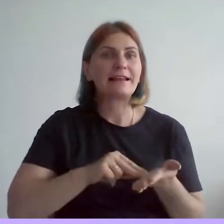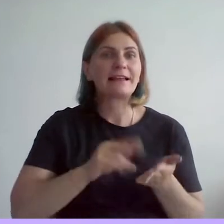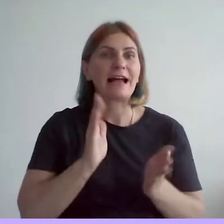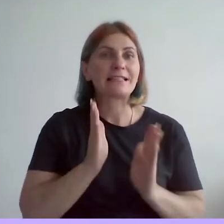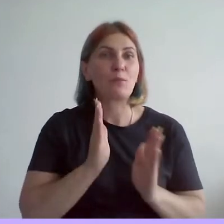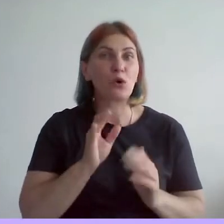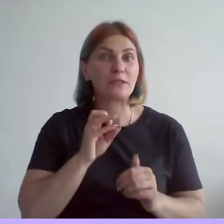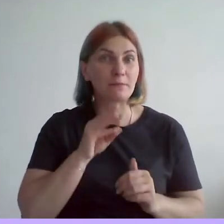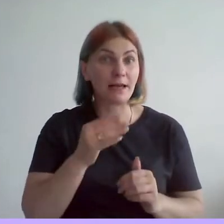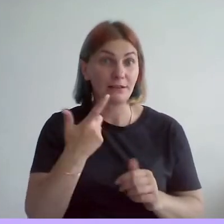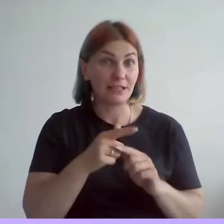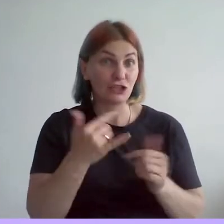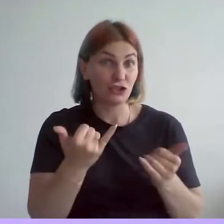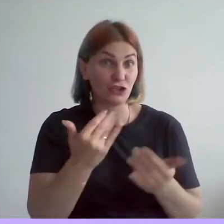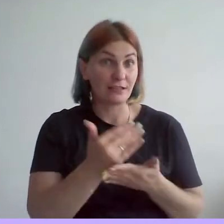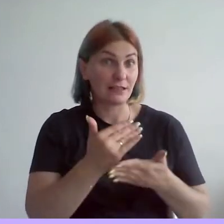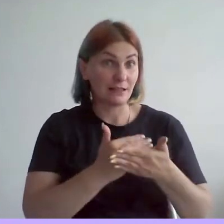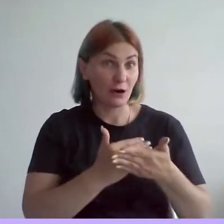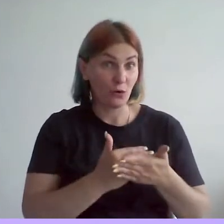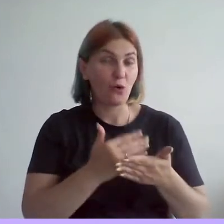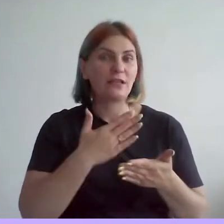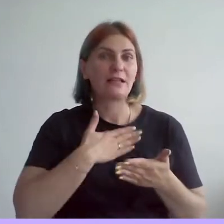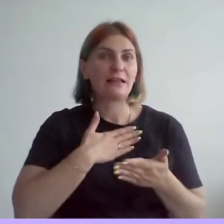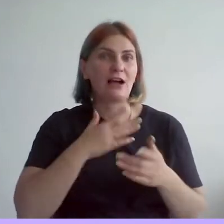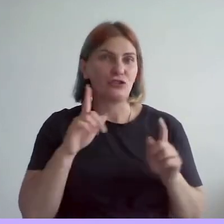котором сейчас располагается здание нашего музея,